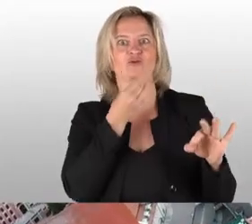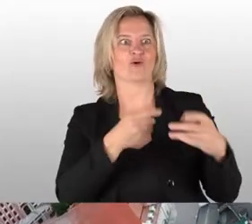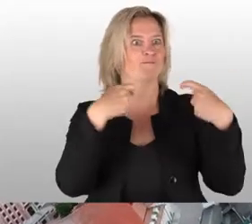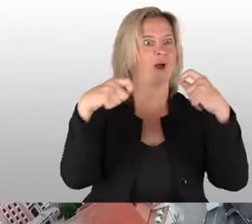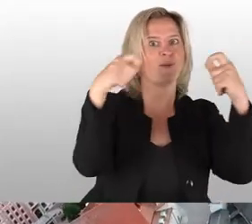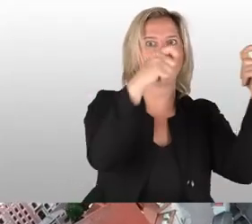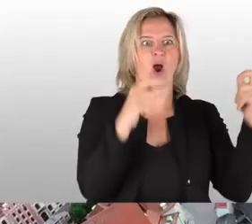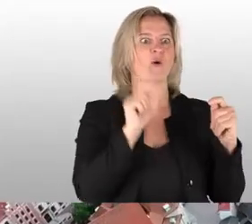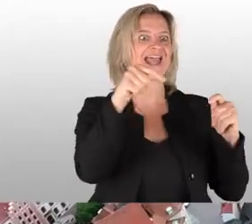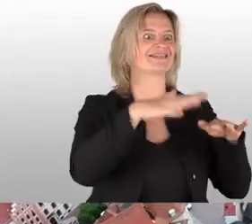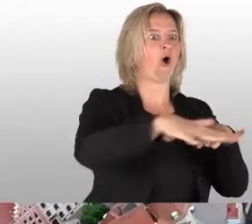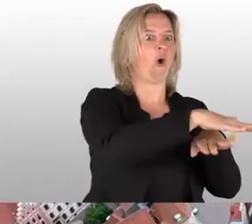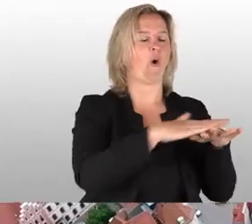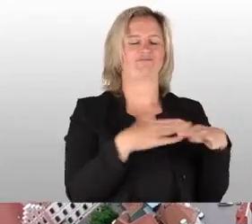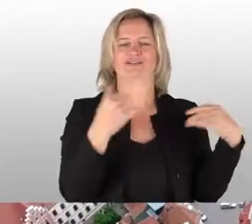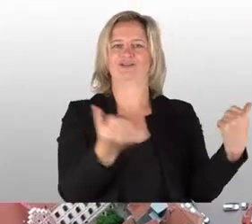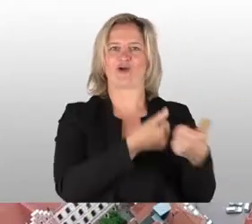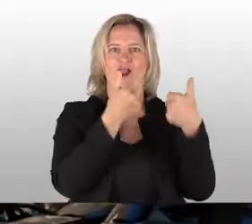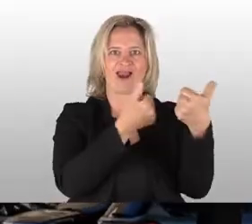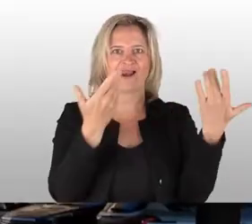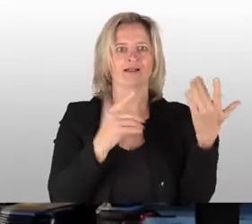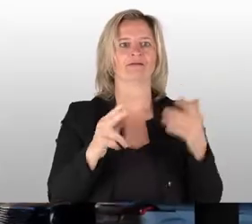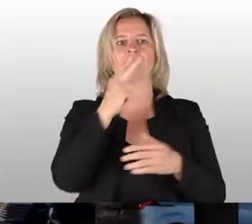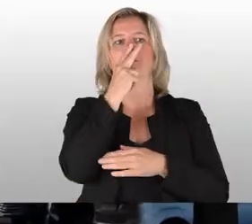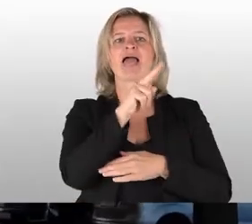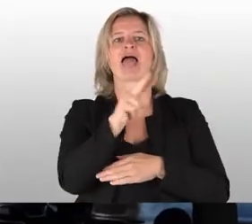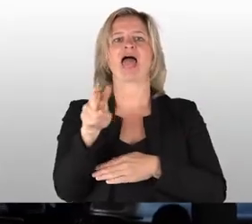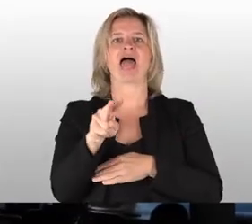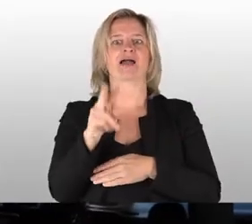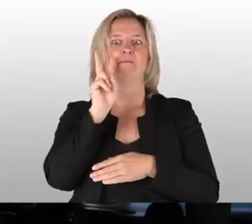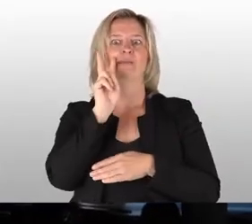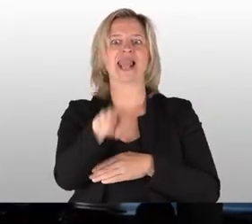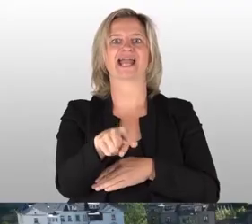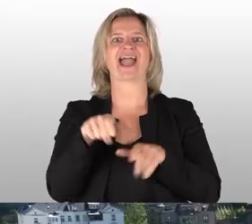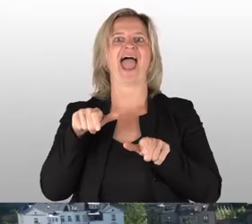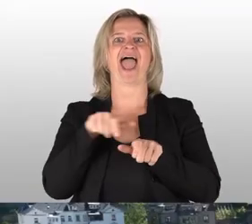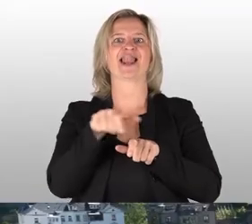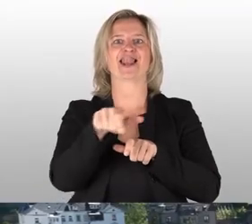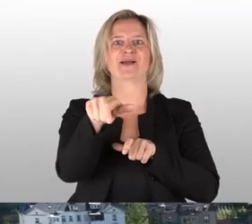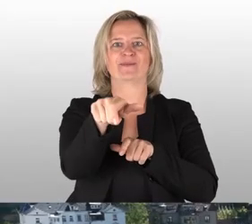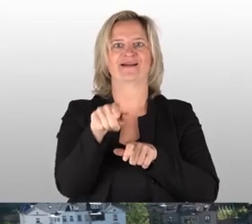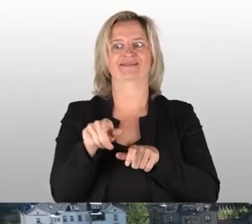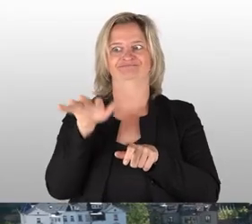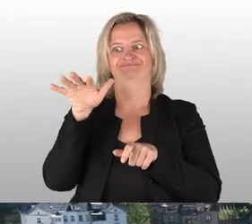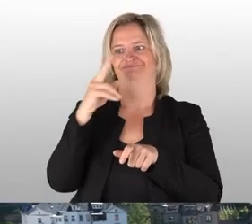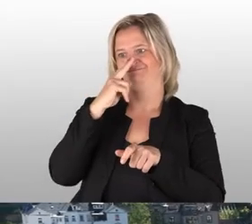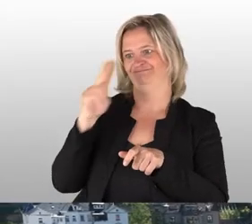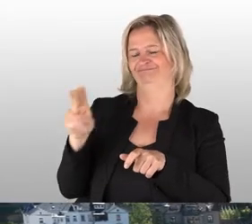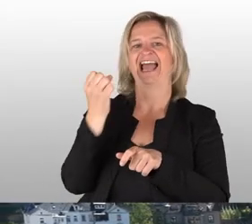natürlich auch belohnt mit herrlichen Bauten ringsherum, mit herrlichen Hinterhöfen. Und nicht zuletzt mit dem herrlichen Blick auf die Elbe